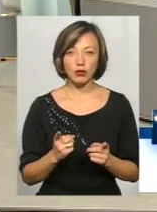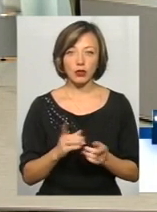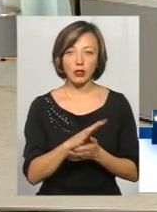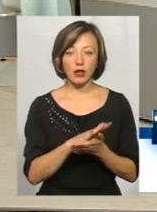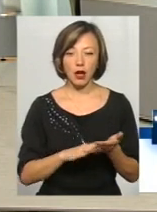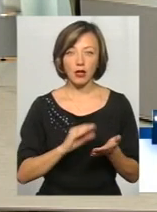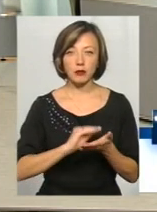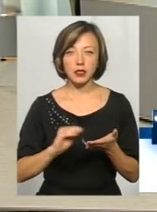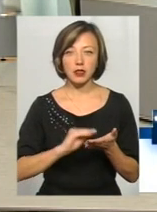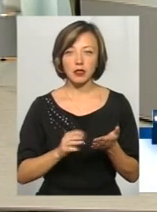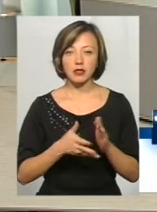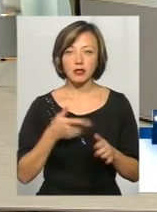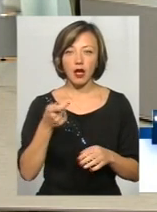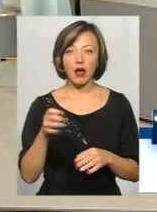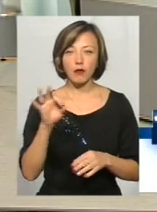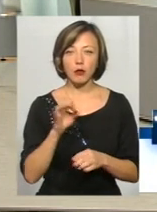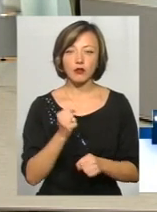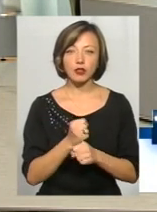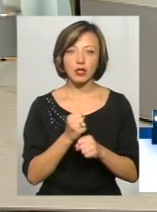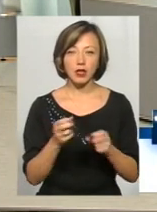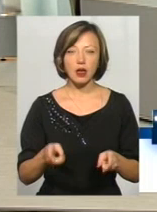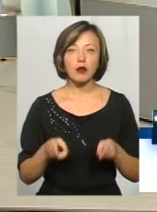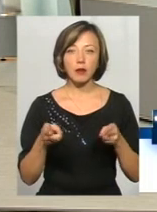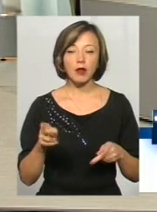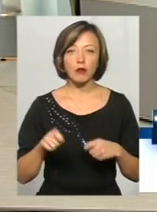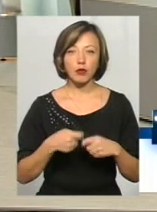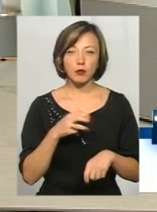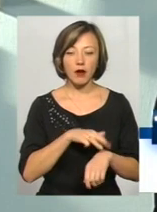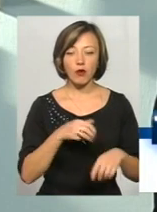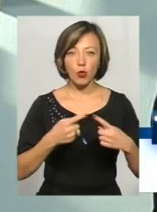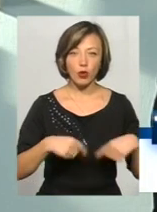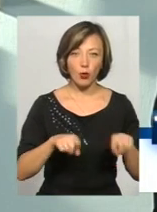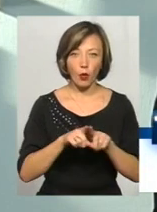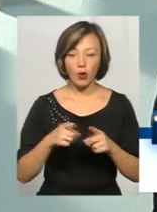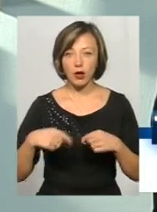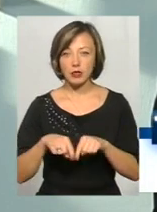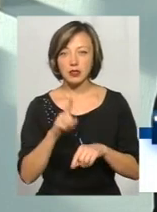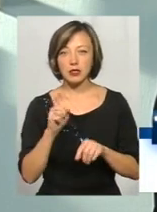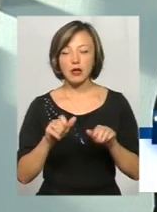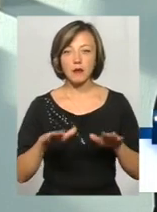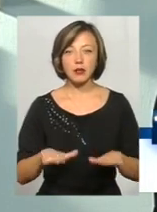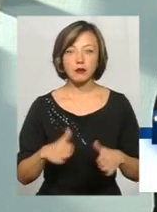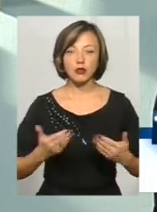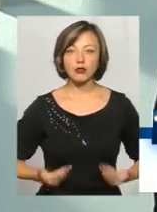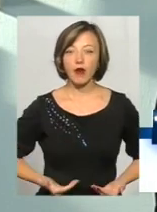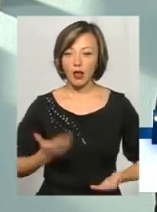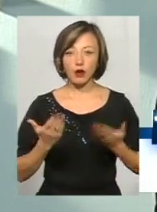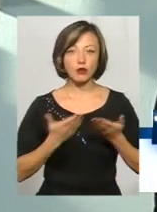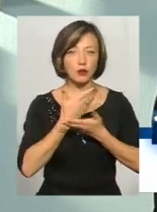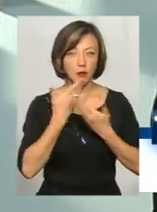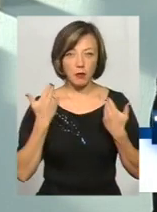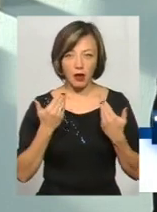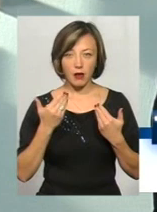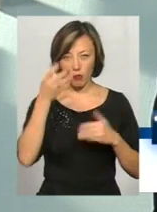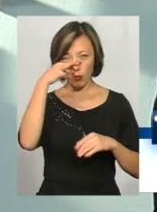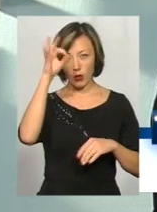далі, писати заяву, письмову заяву про чинення про кримінальне правове порушення правоохоронні органи, за місцем проживання, якщо нема за місцем проживання, якщо десь